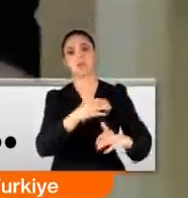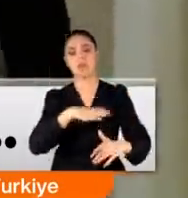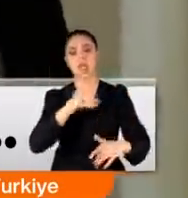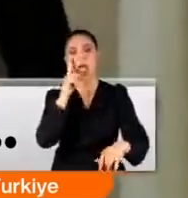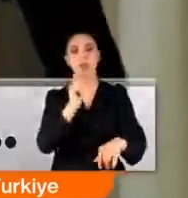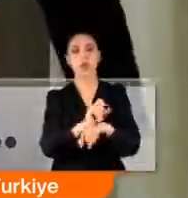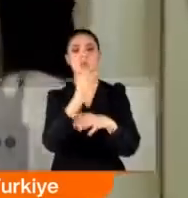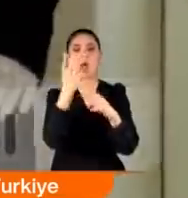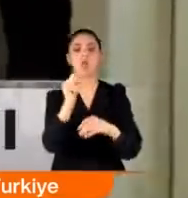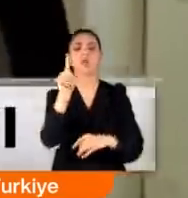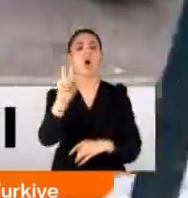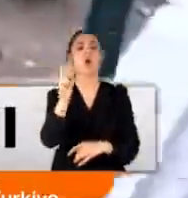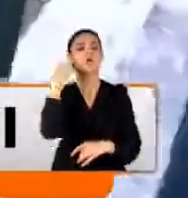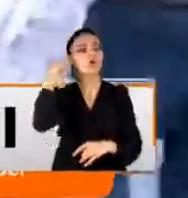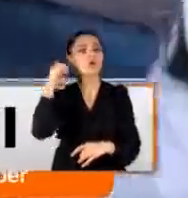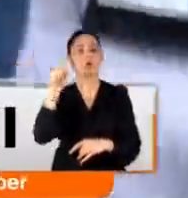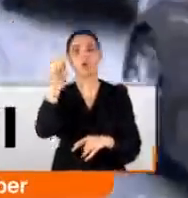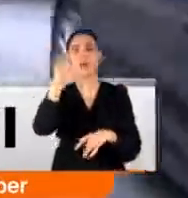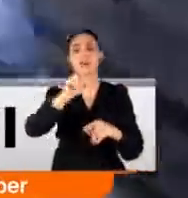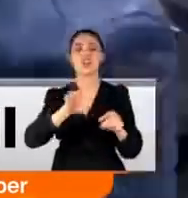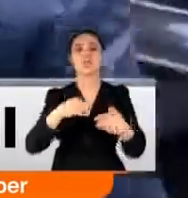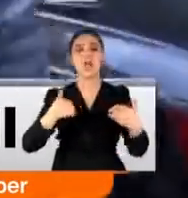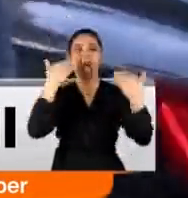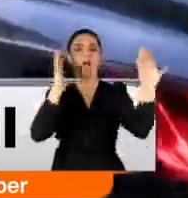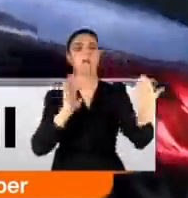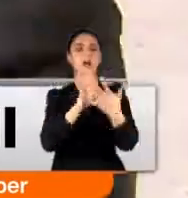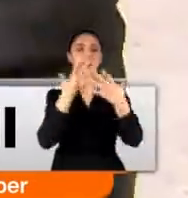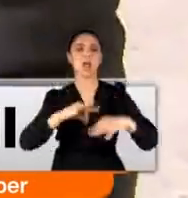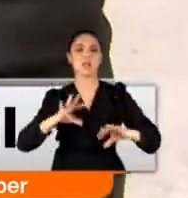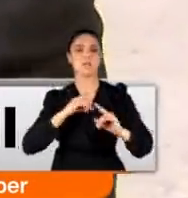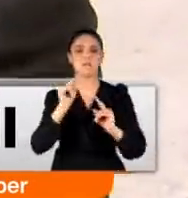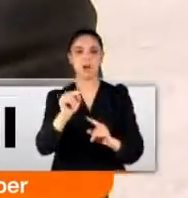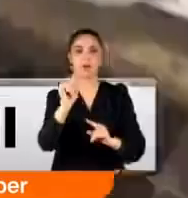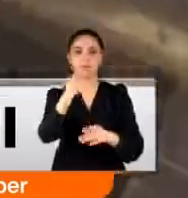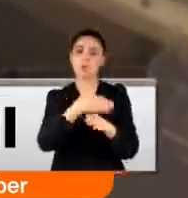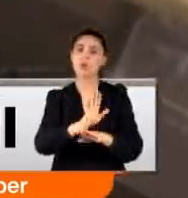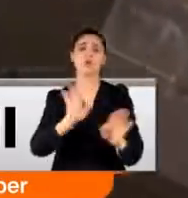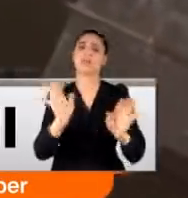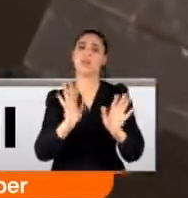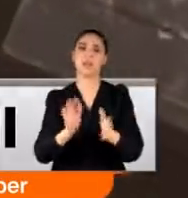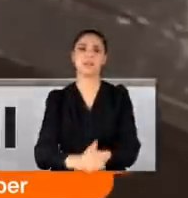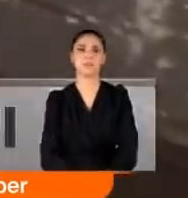Gözaltına alınan 13 Suriyeli şimdi hakim karşısına çıkmaya hazırlanıyor. Bunlar doğru bir işler değil.